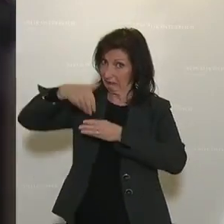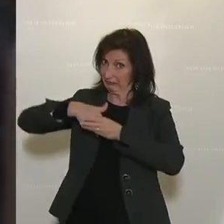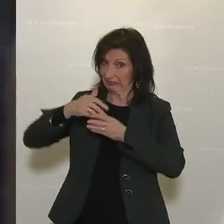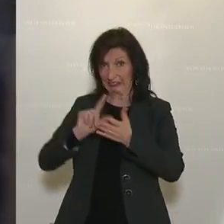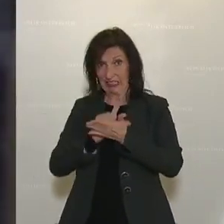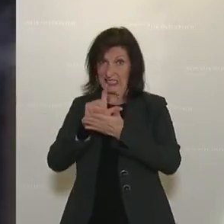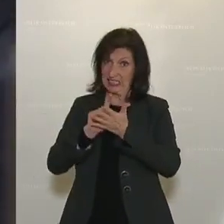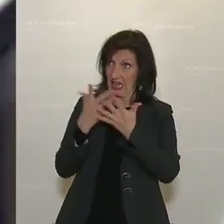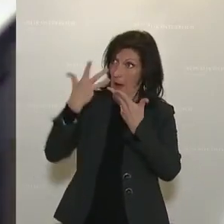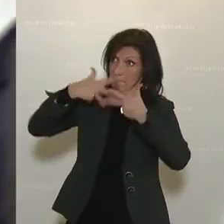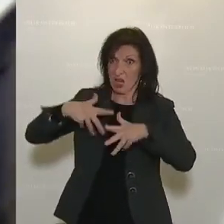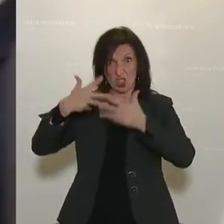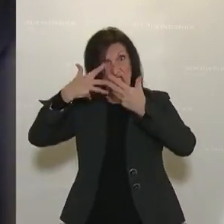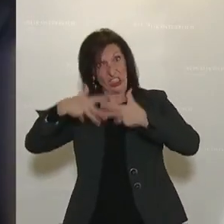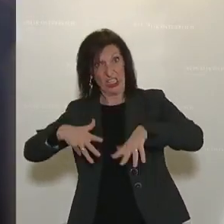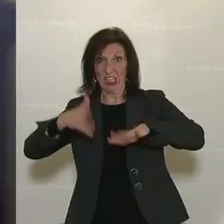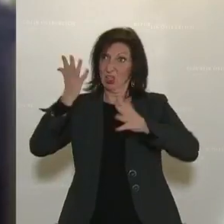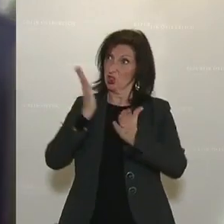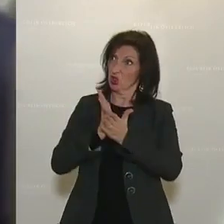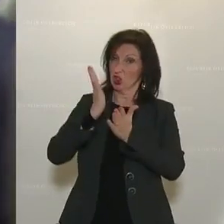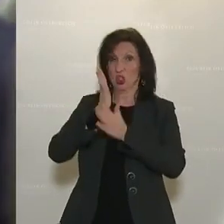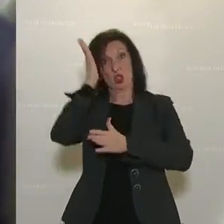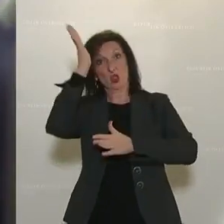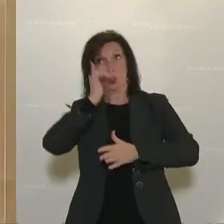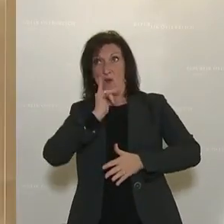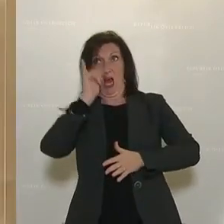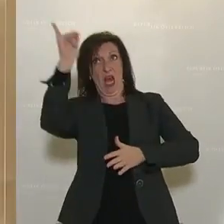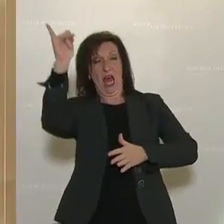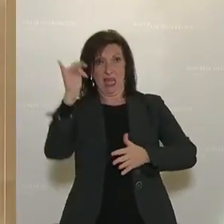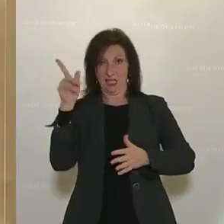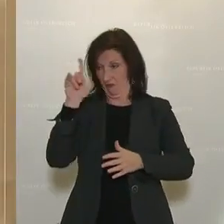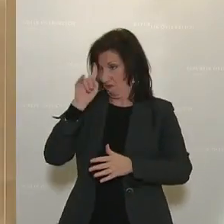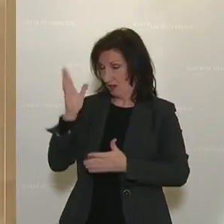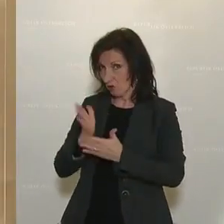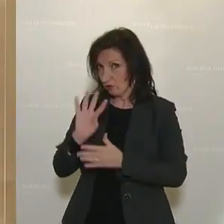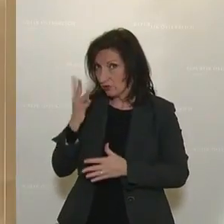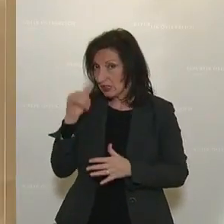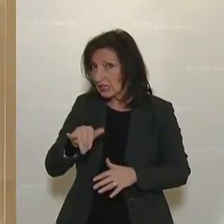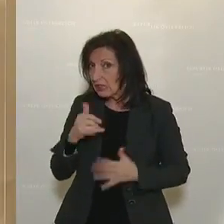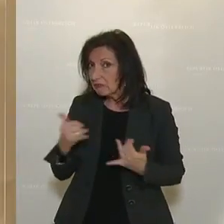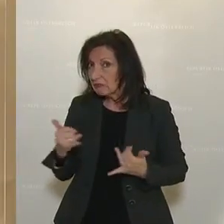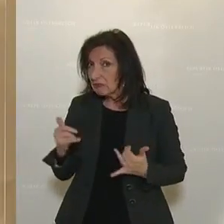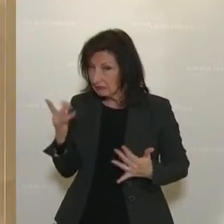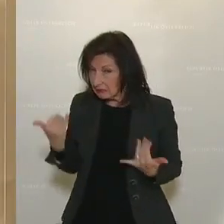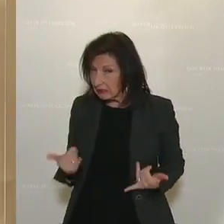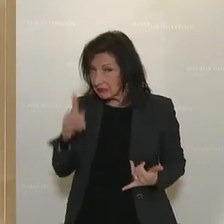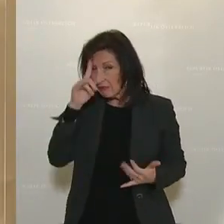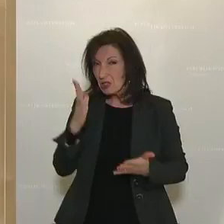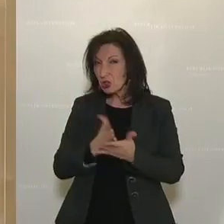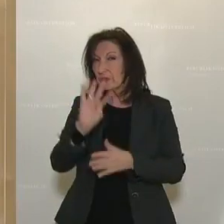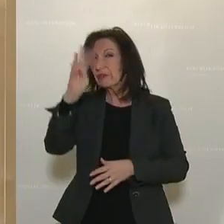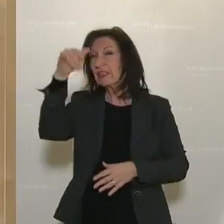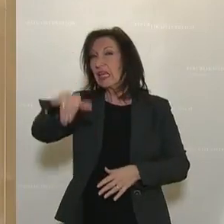mit der Sie in die Zukunft gereist sind und jetzt schon wissen, was am 4. Jänner los sein wird. Weil anders kann ich das nicht erklären, dass Sie jetzt schon wissen, dass am 4.